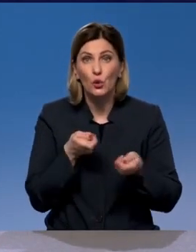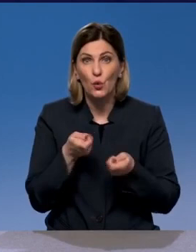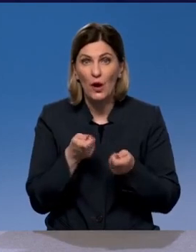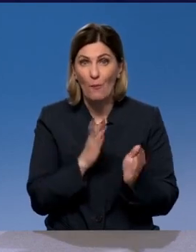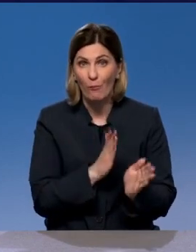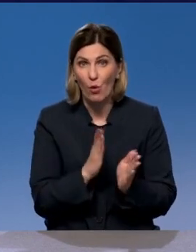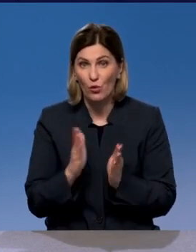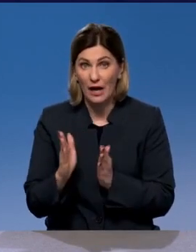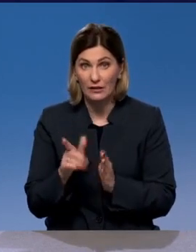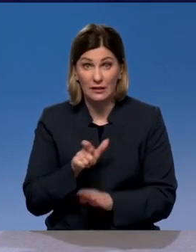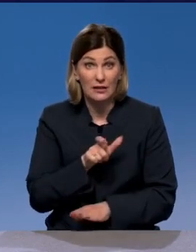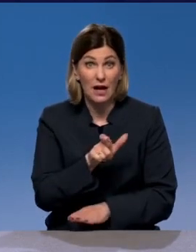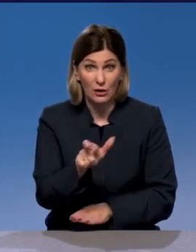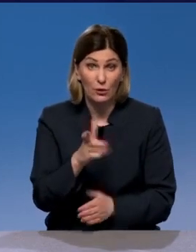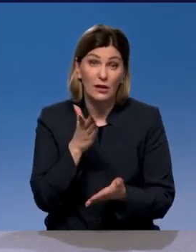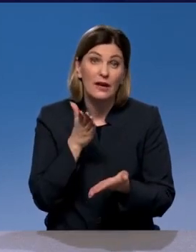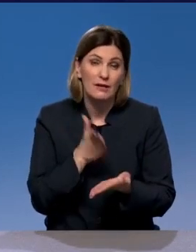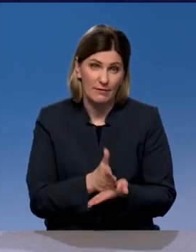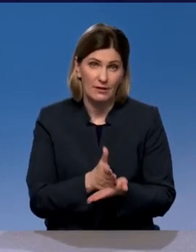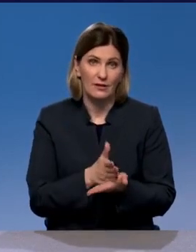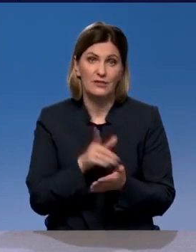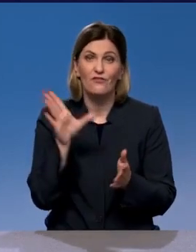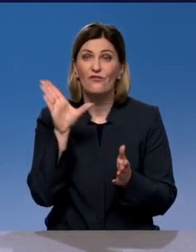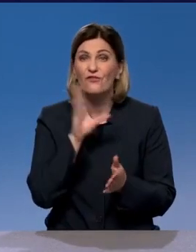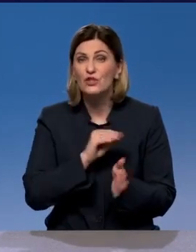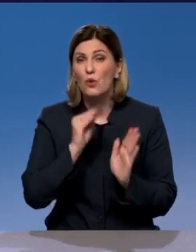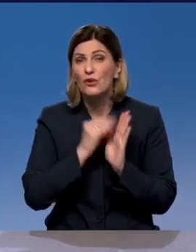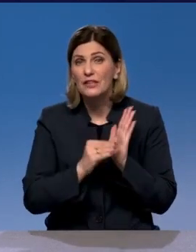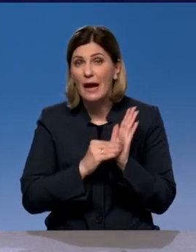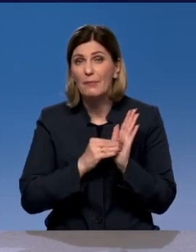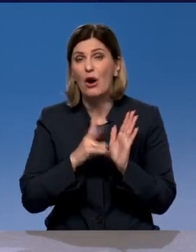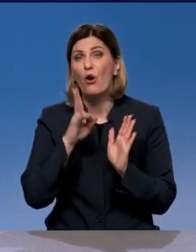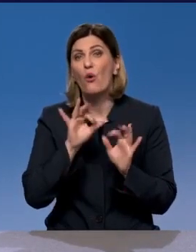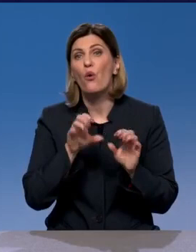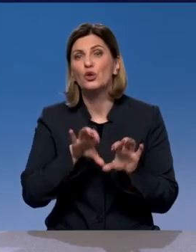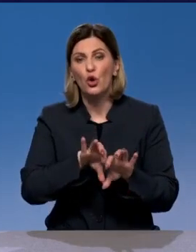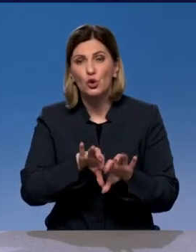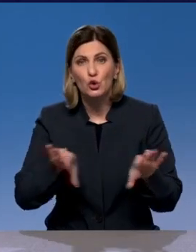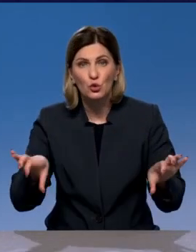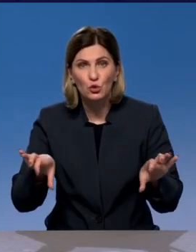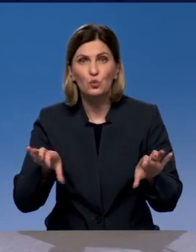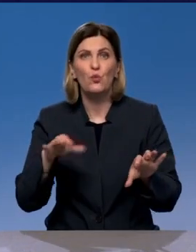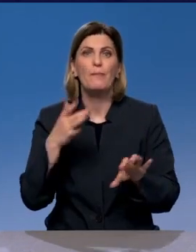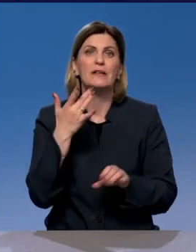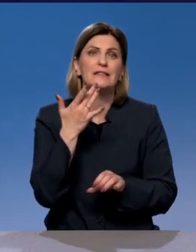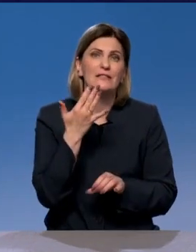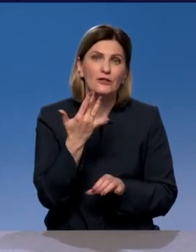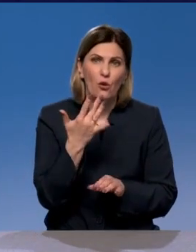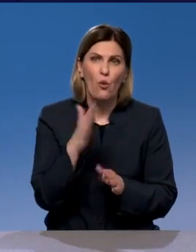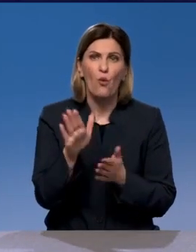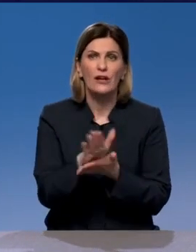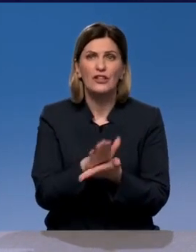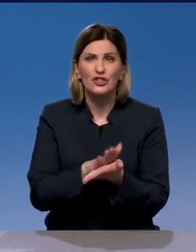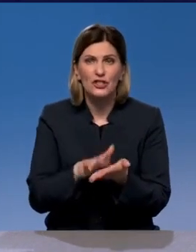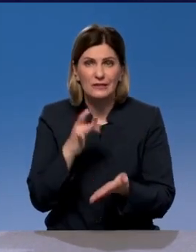дороги, они очень тонко все прописывают. Начиная от ромбов ветра, которые определяют, когда и сколько дорогу нужно чистить в зимний период,